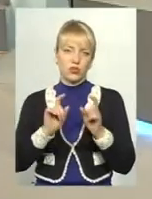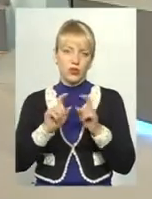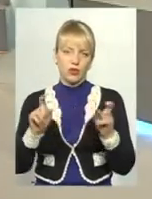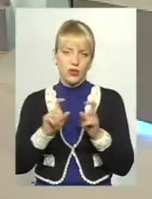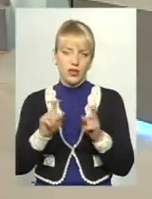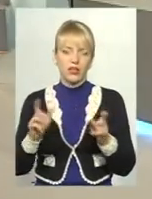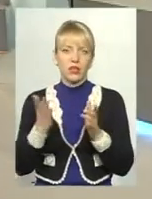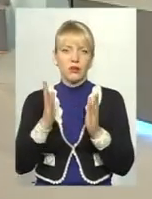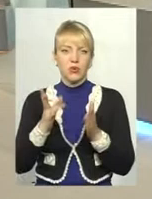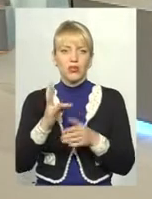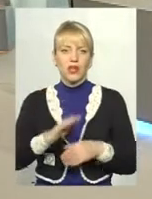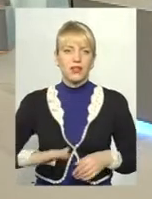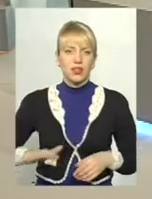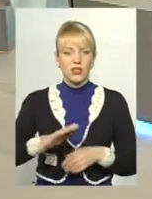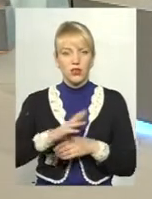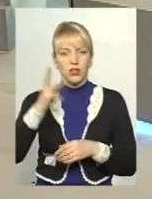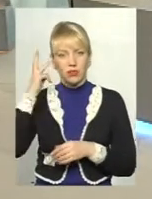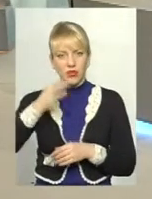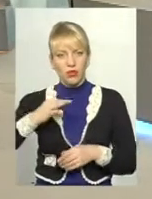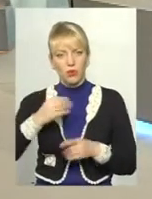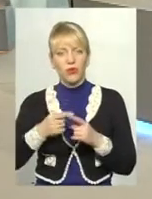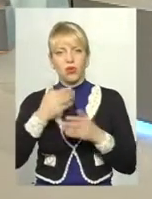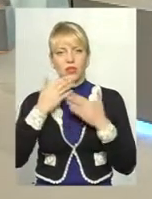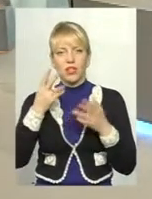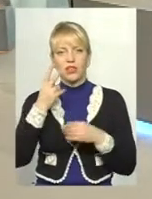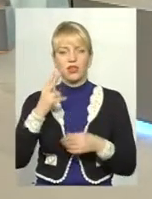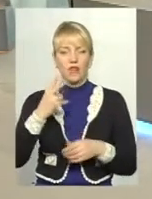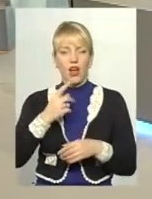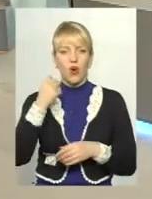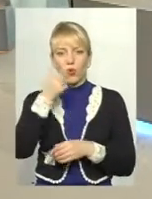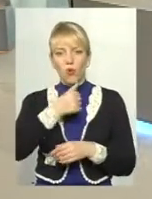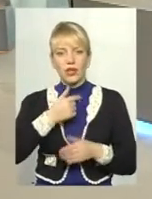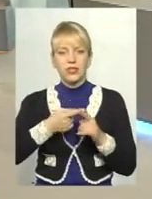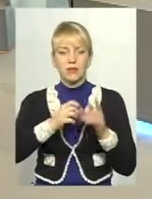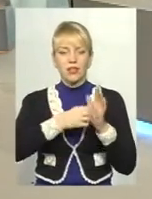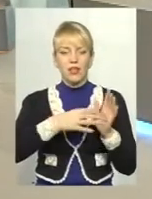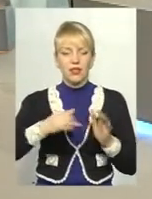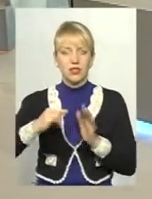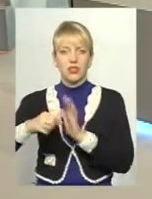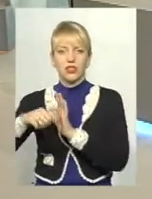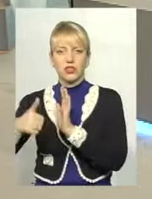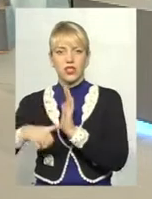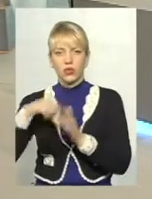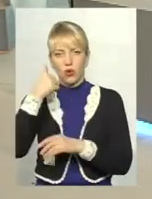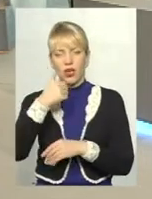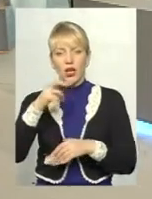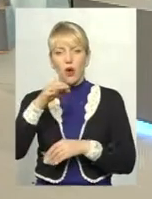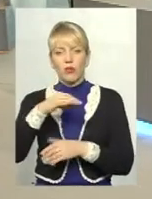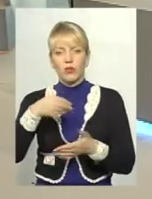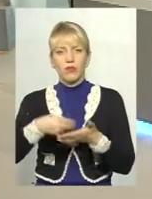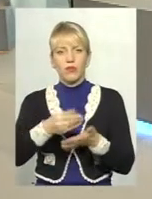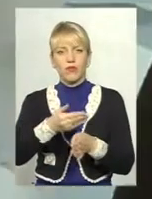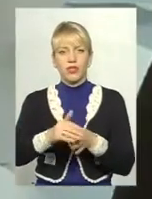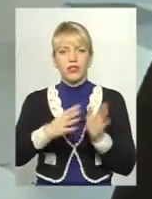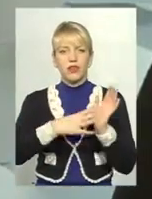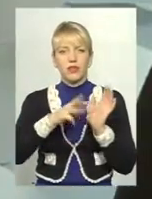І це можливо, тому що останні два роки, це 15-16 роки, з обласного бюджету виділено близько 9